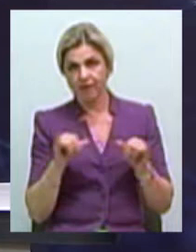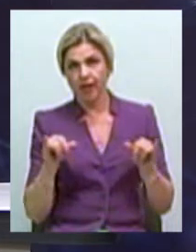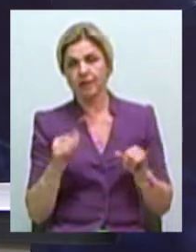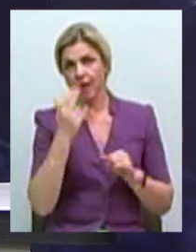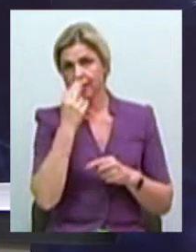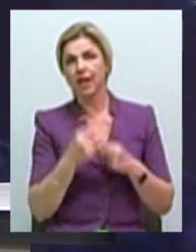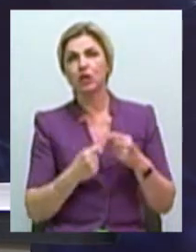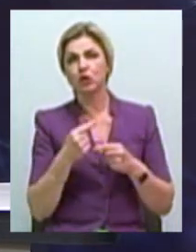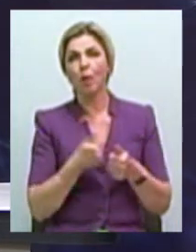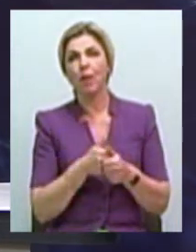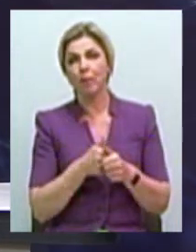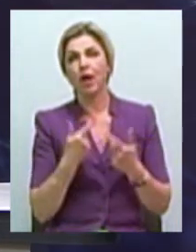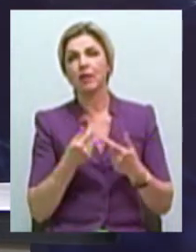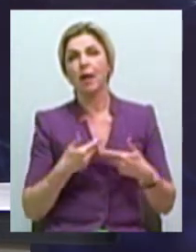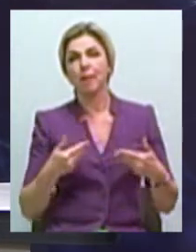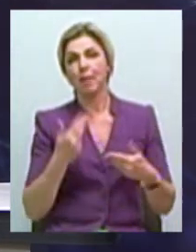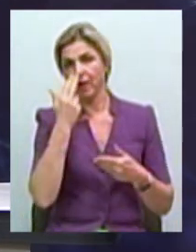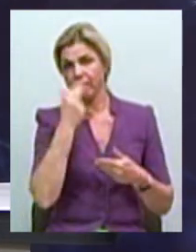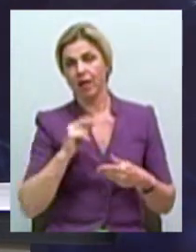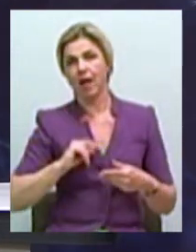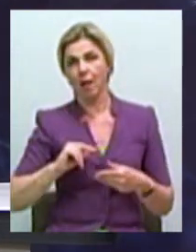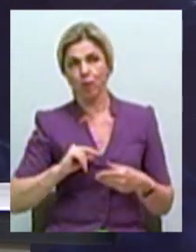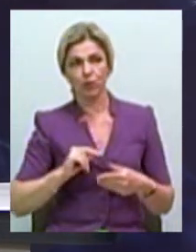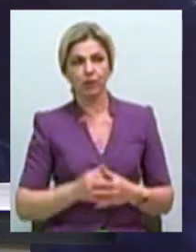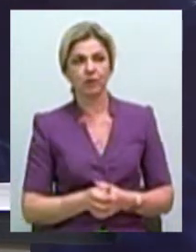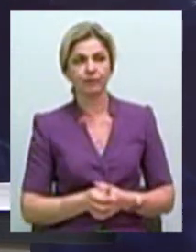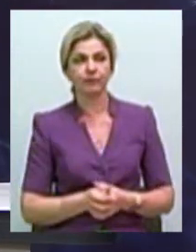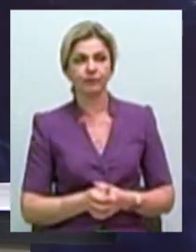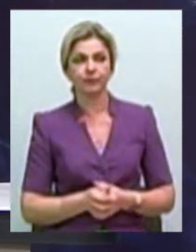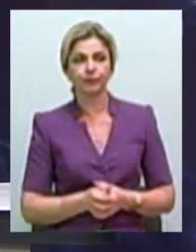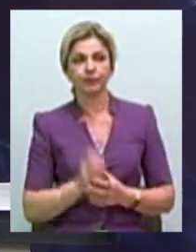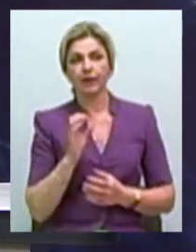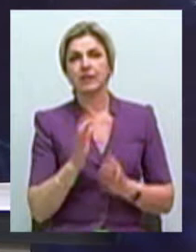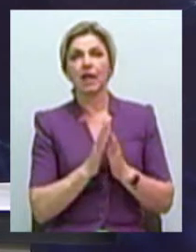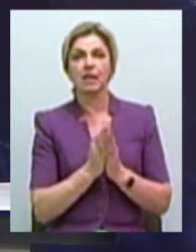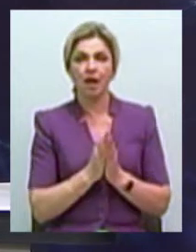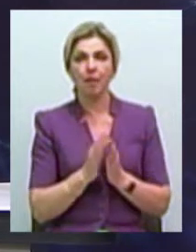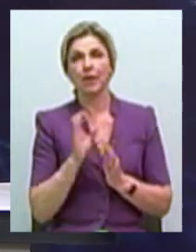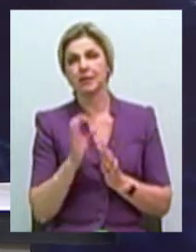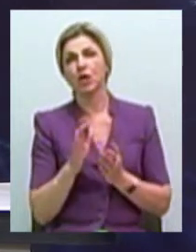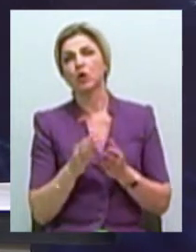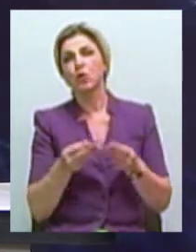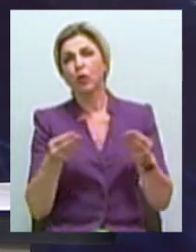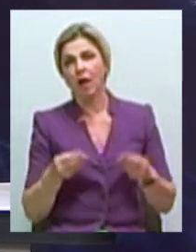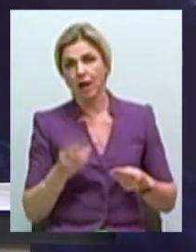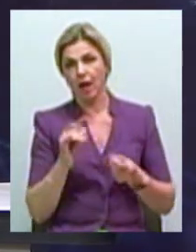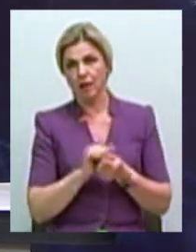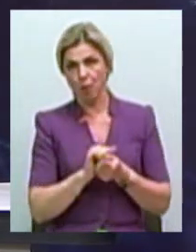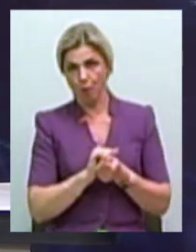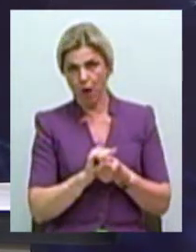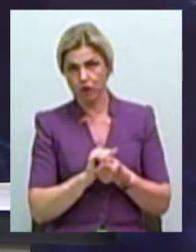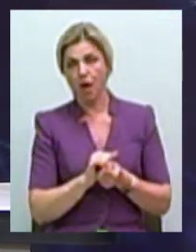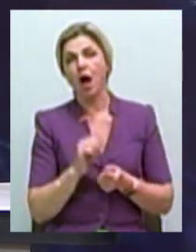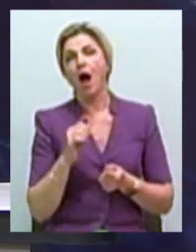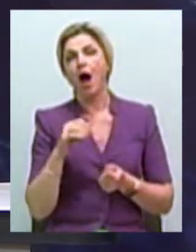бібліотек, де ми привыкли працювати з книгами, з періодичними изданнями на бумажних носителях.